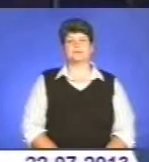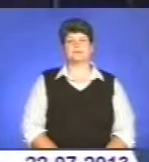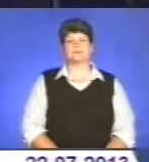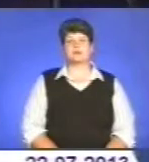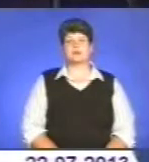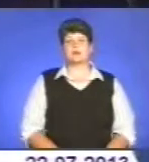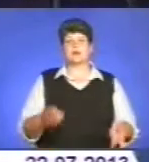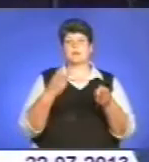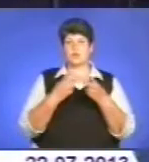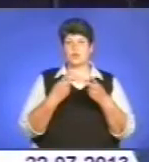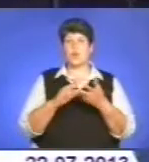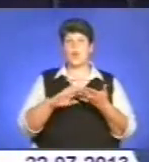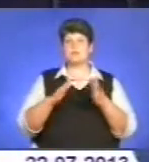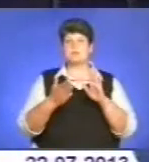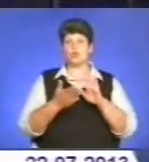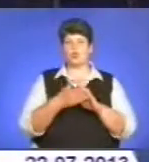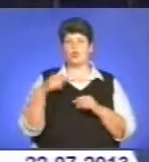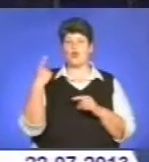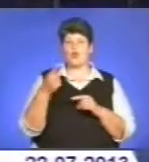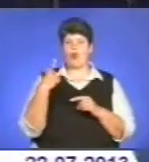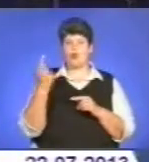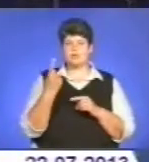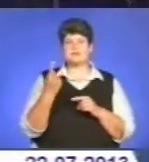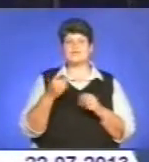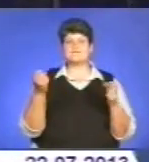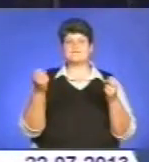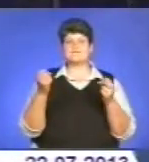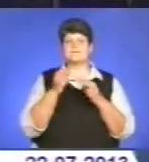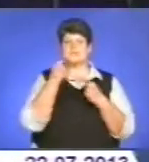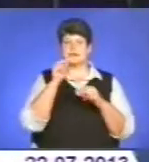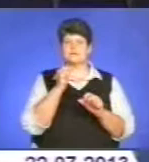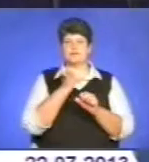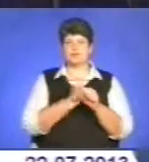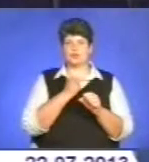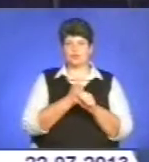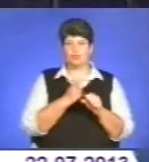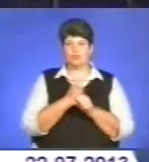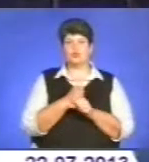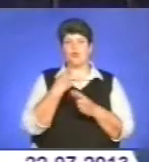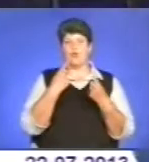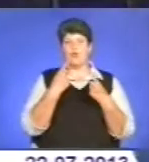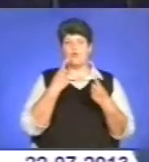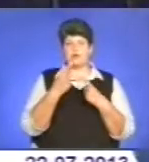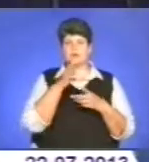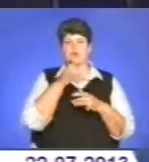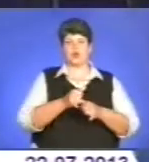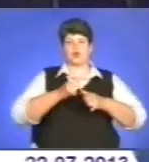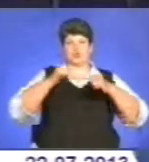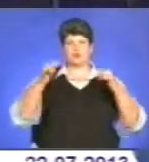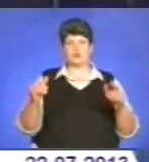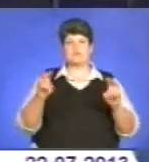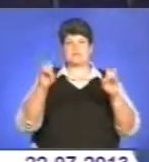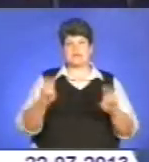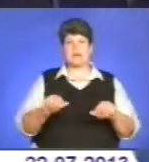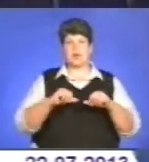Криміногенну обстановку в області та ефективність роботи правоохоронців у цьому році обговорили під час розширеного засідання колегії